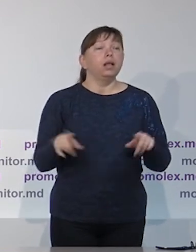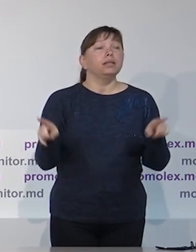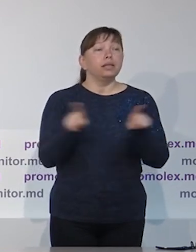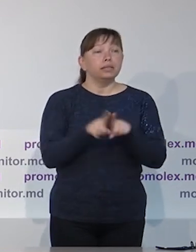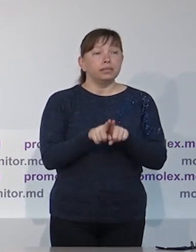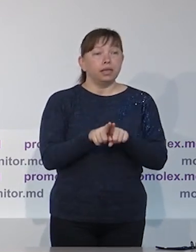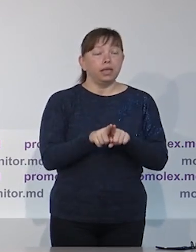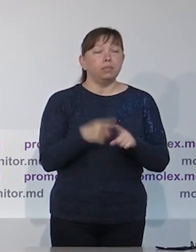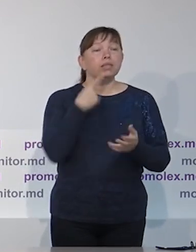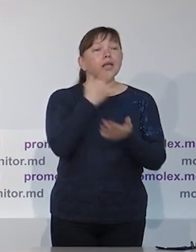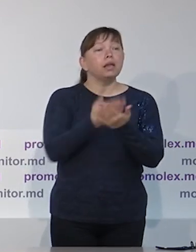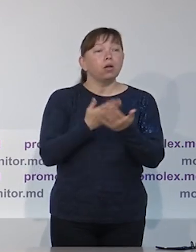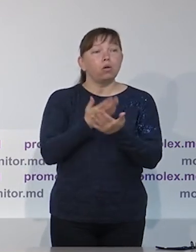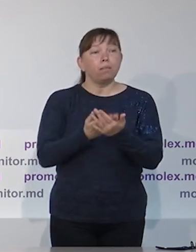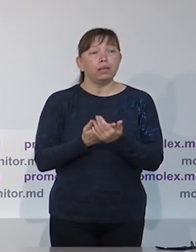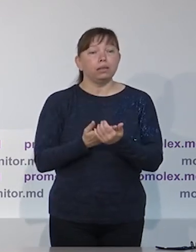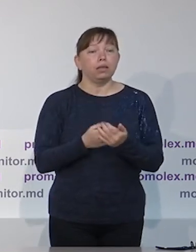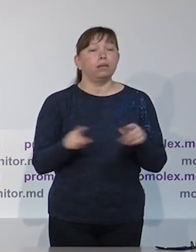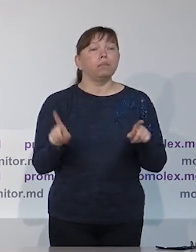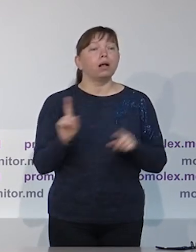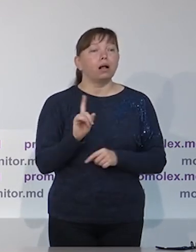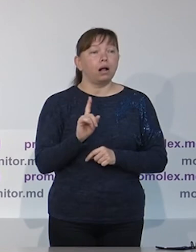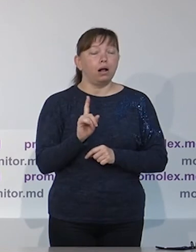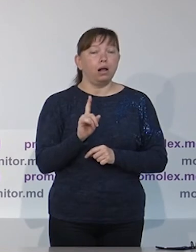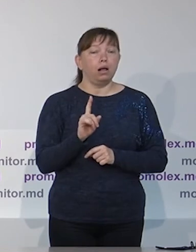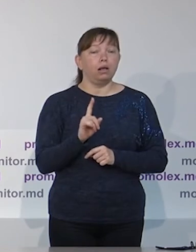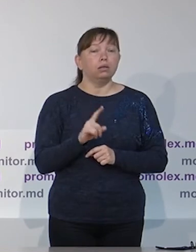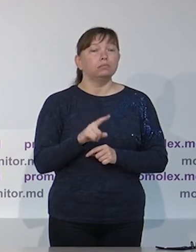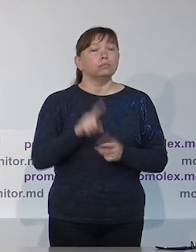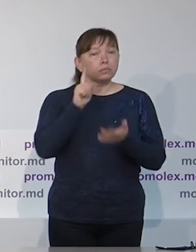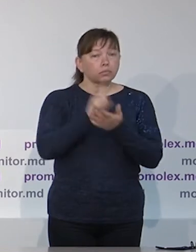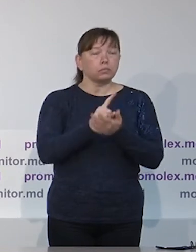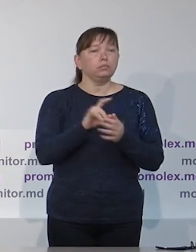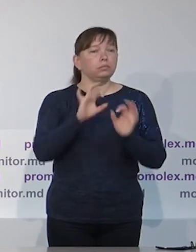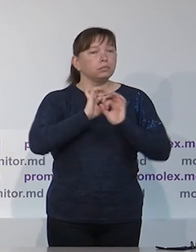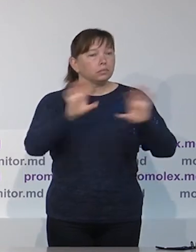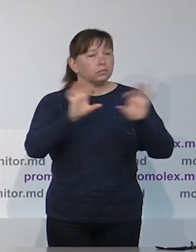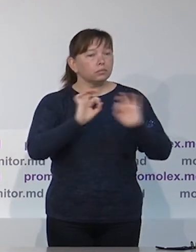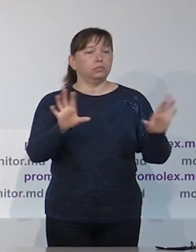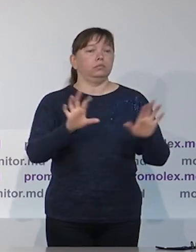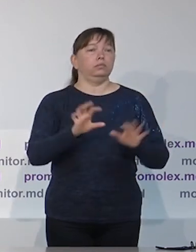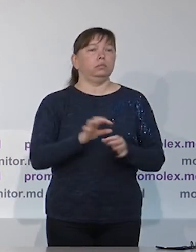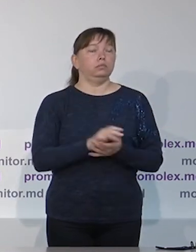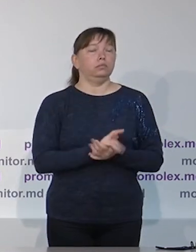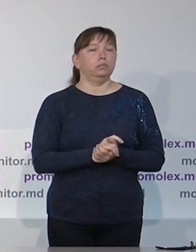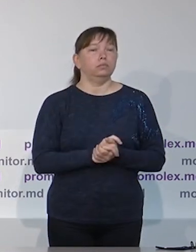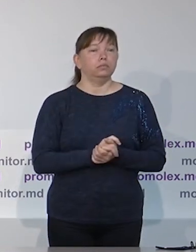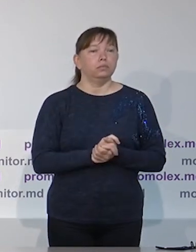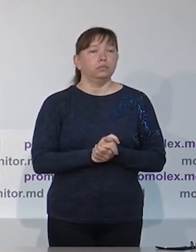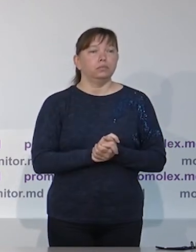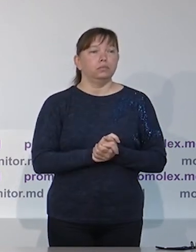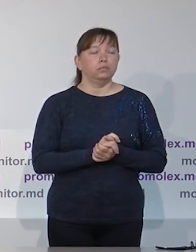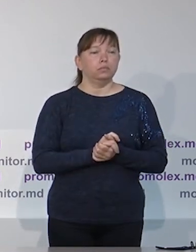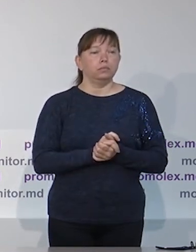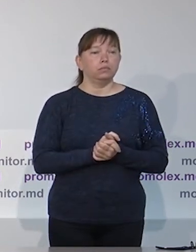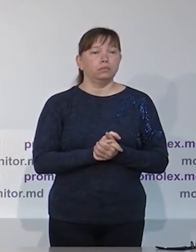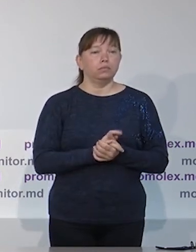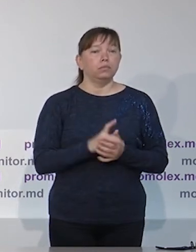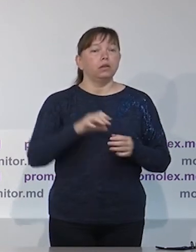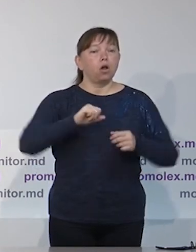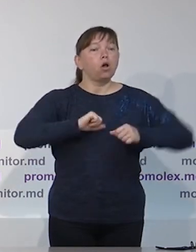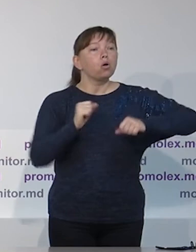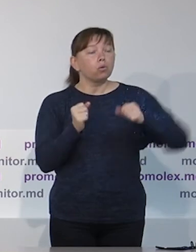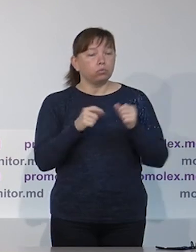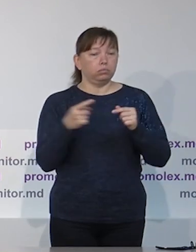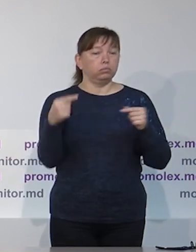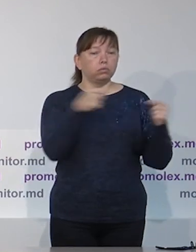но поскольку это все-таки обязанность местных органов власти, хорошо бы, чтобы они ее выполняли. Также мы